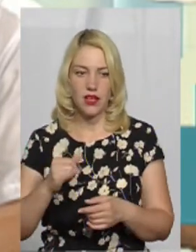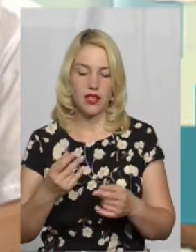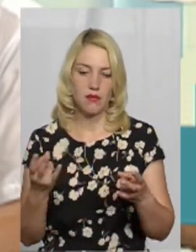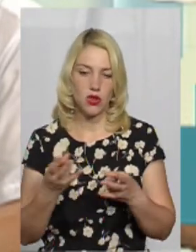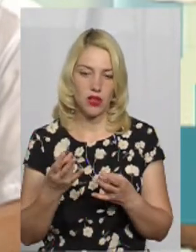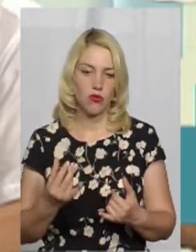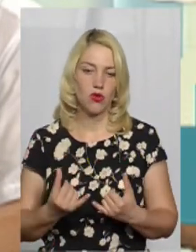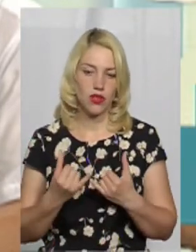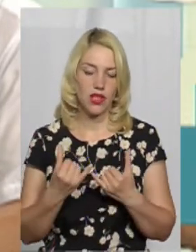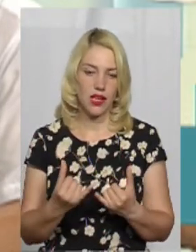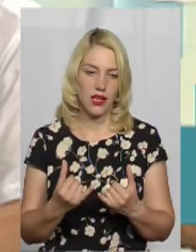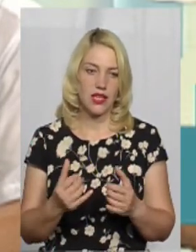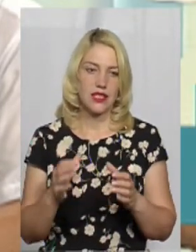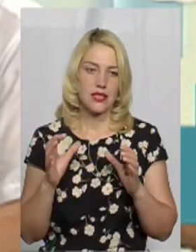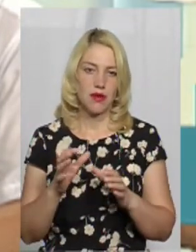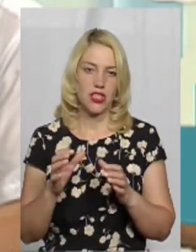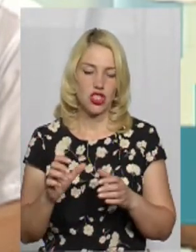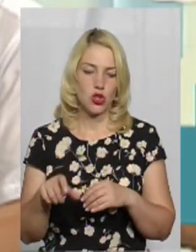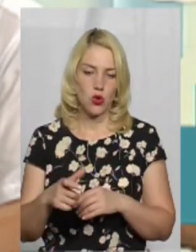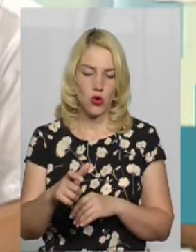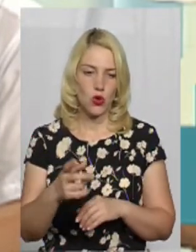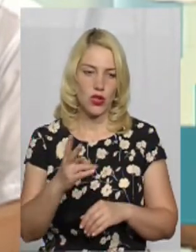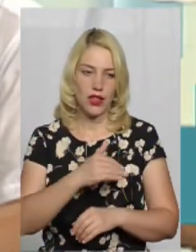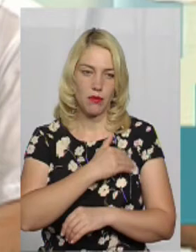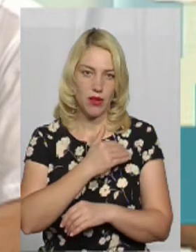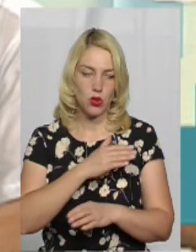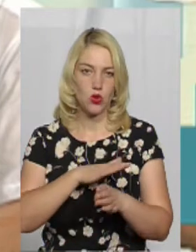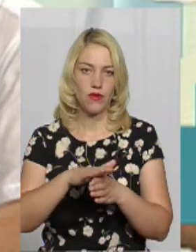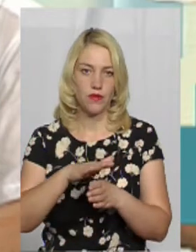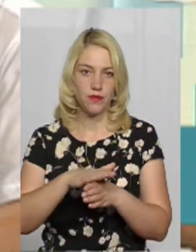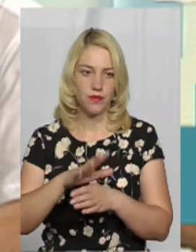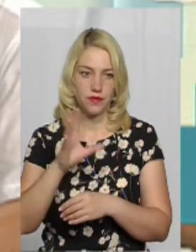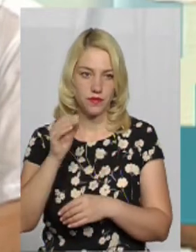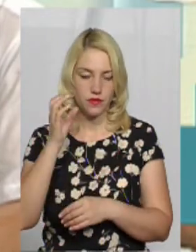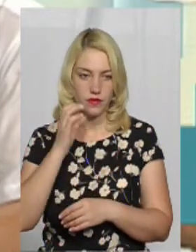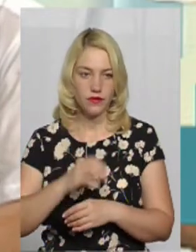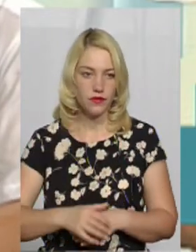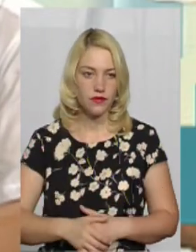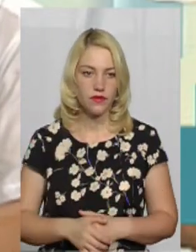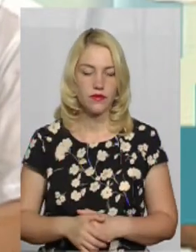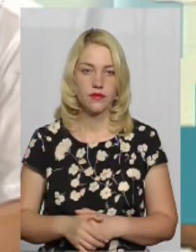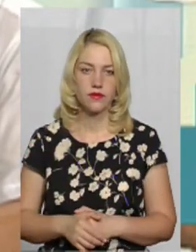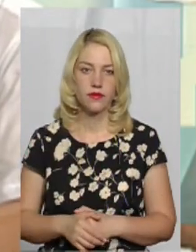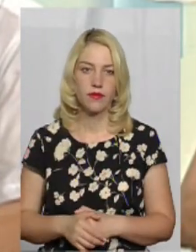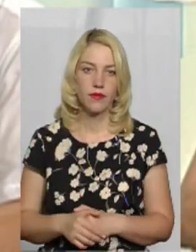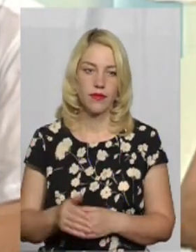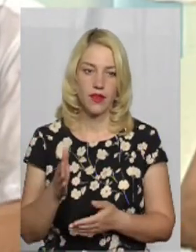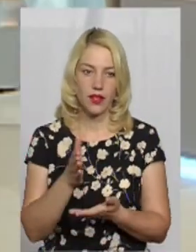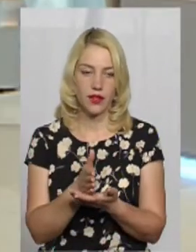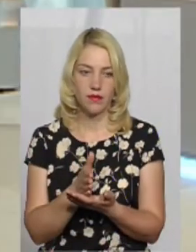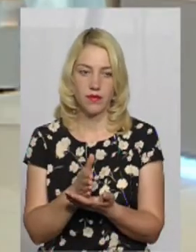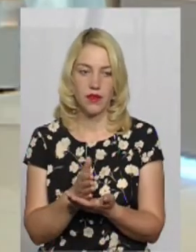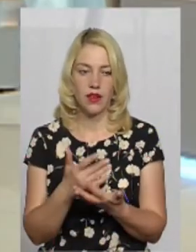доріг, щоб був температурний режим і його дотримувалися водії. Є